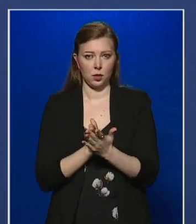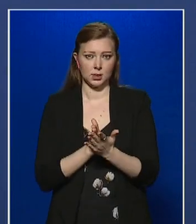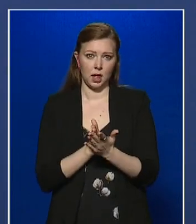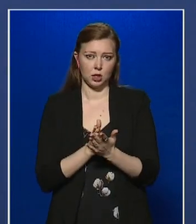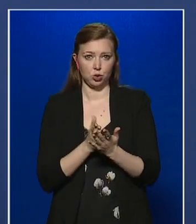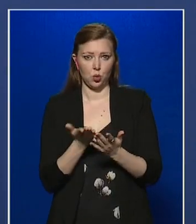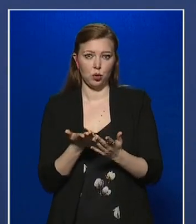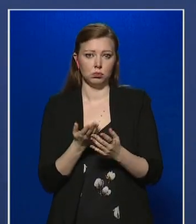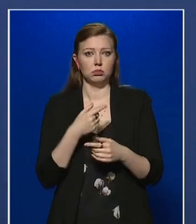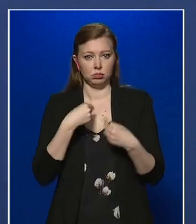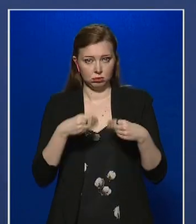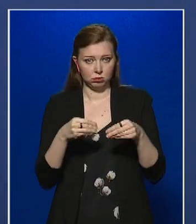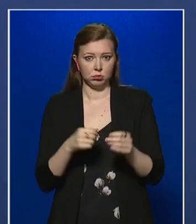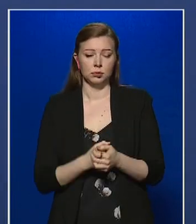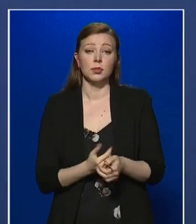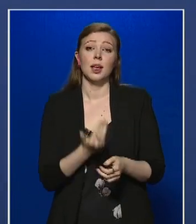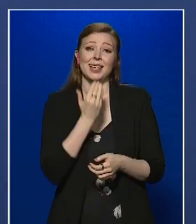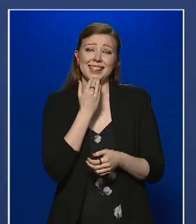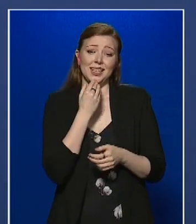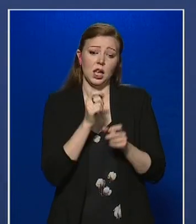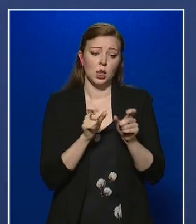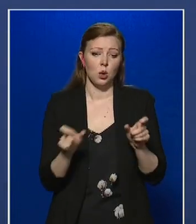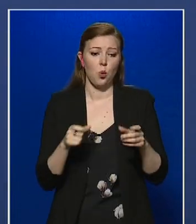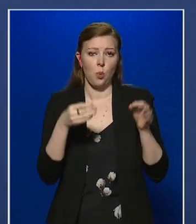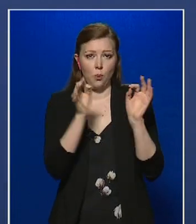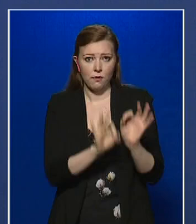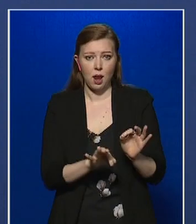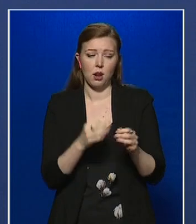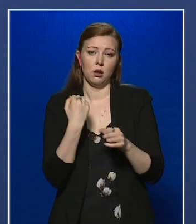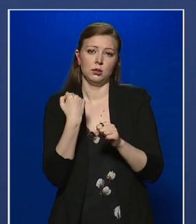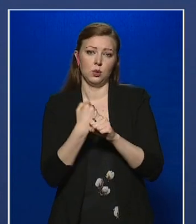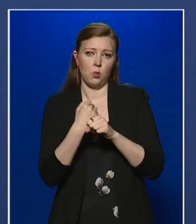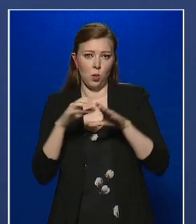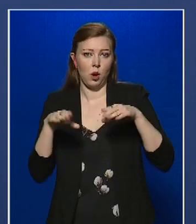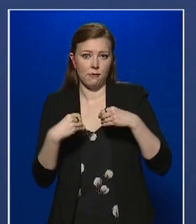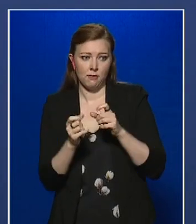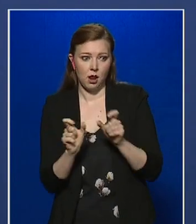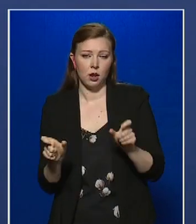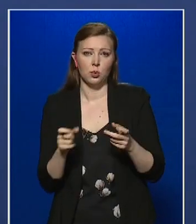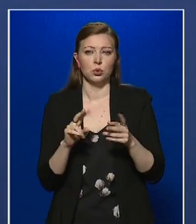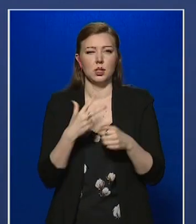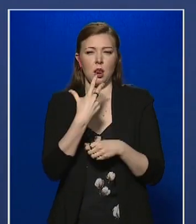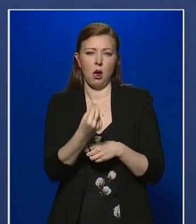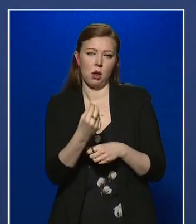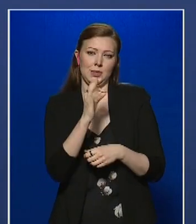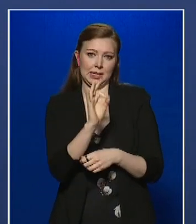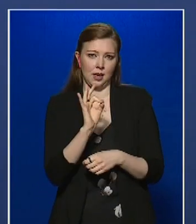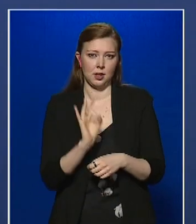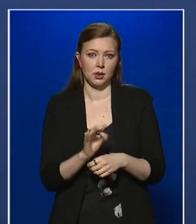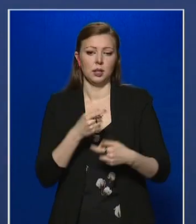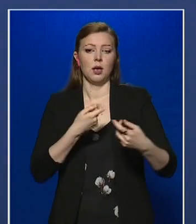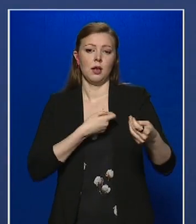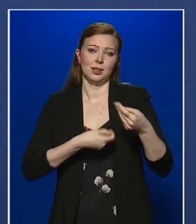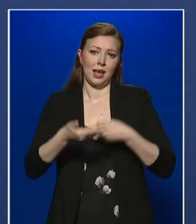elmondható, az igénylő vállalatok és munkavállalók közel 30%-a a